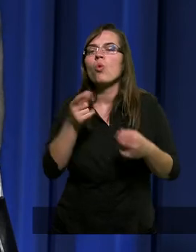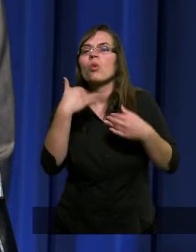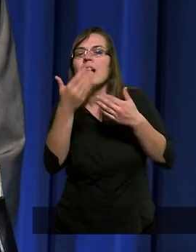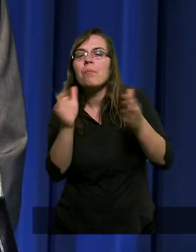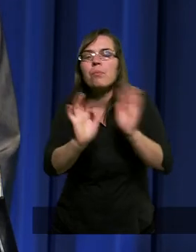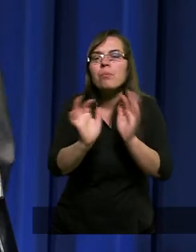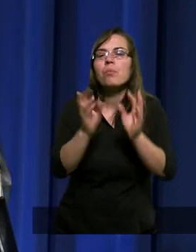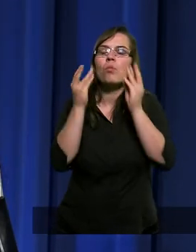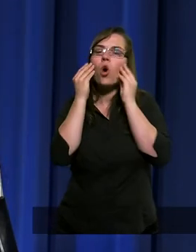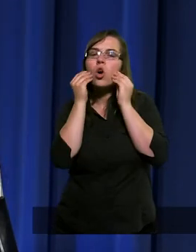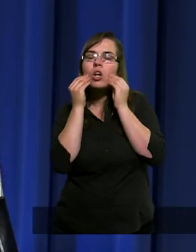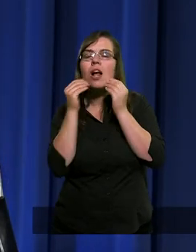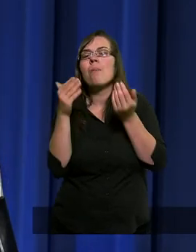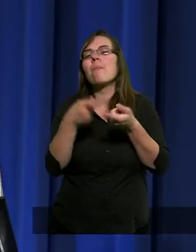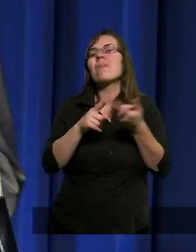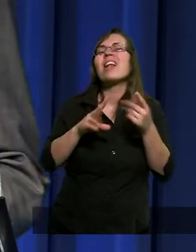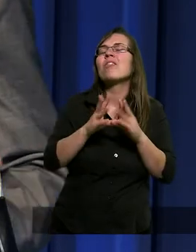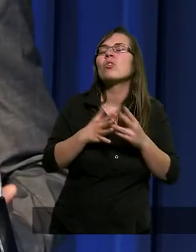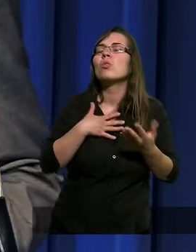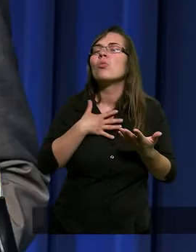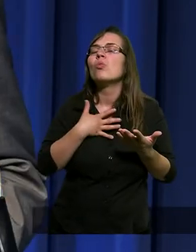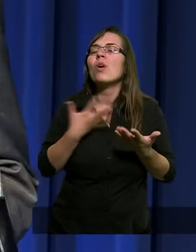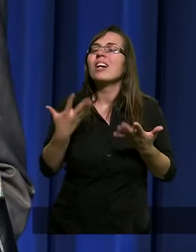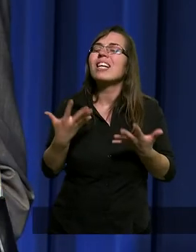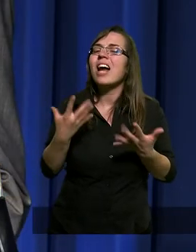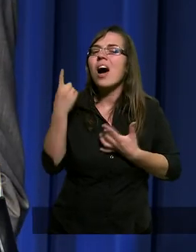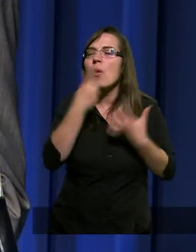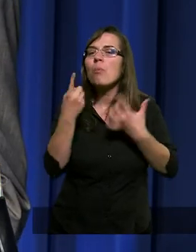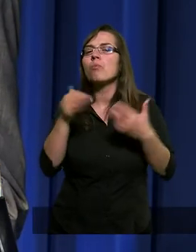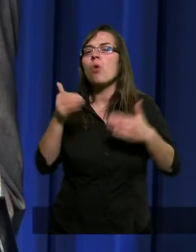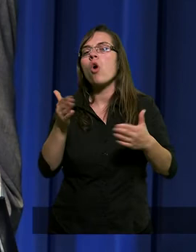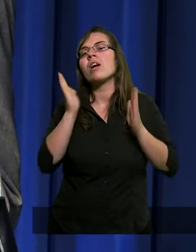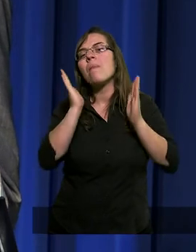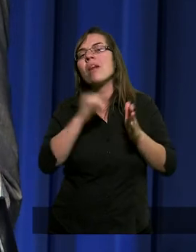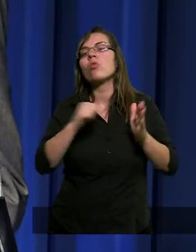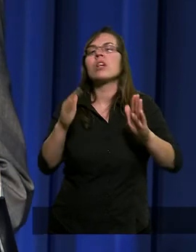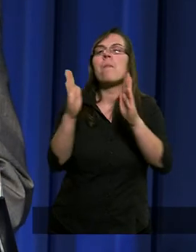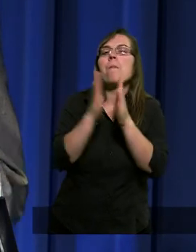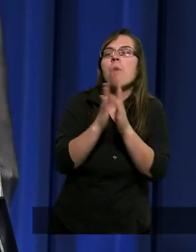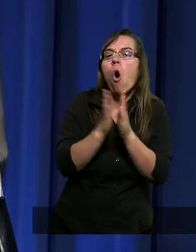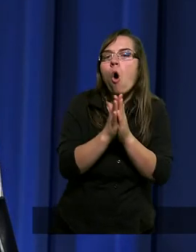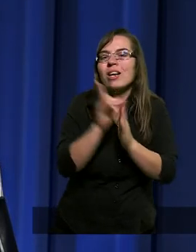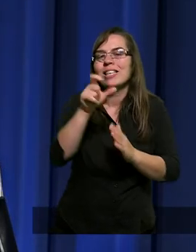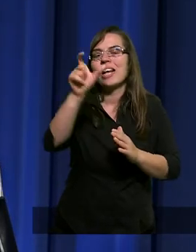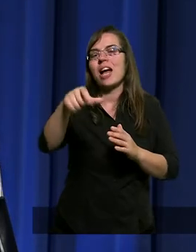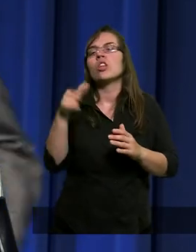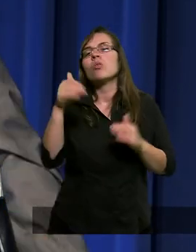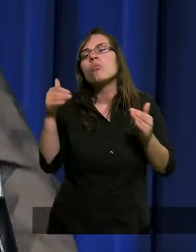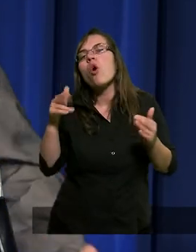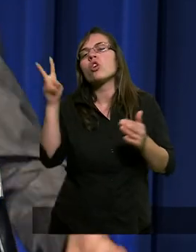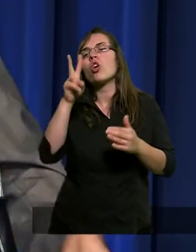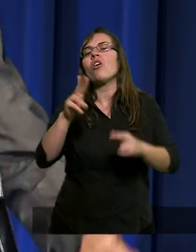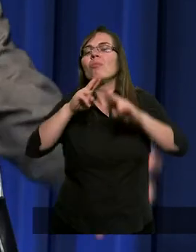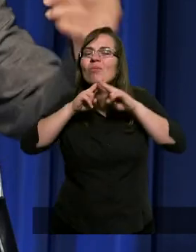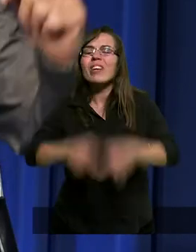pocieszy. Albo przede wszystkim spodziewał się, że będą się modlić za niego. Że